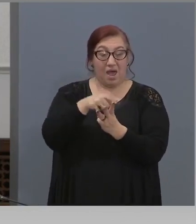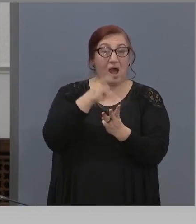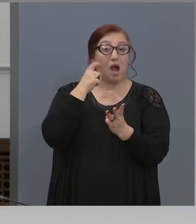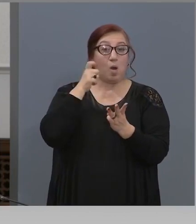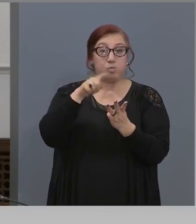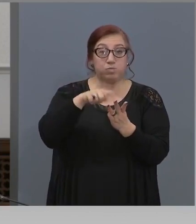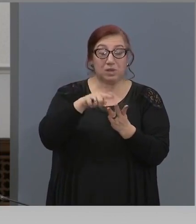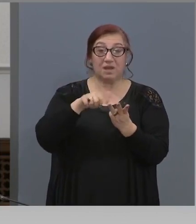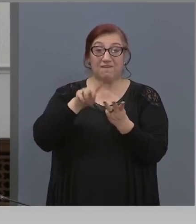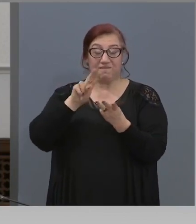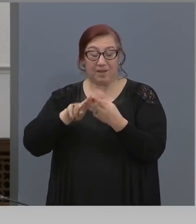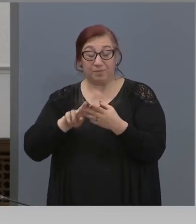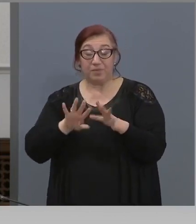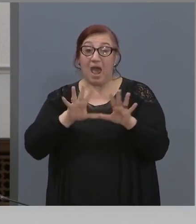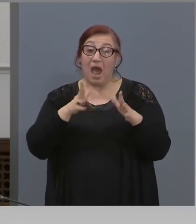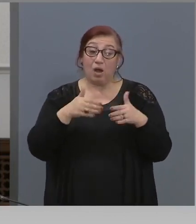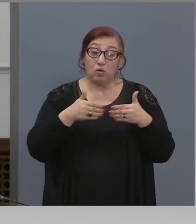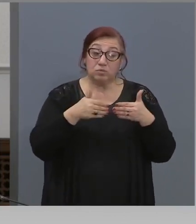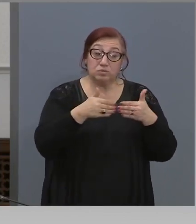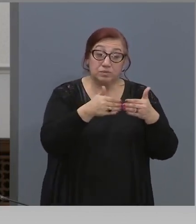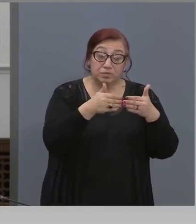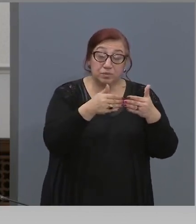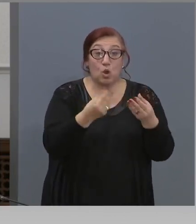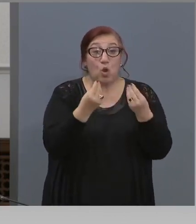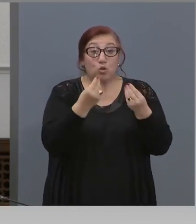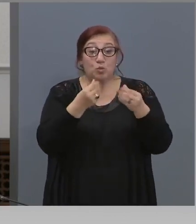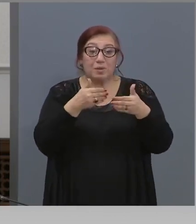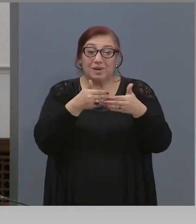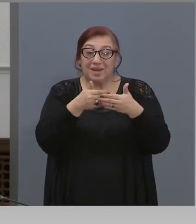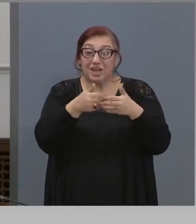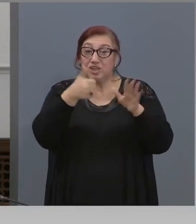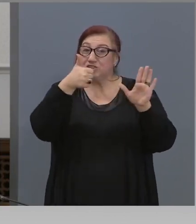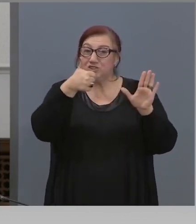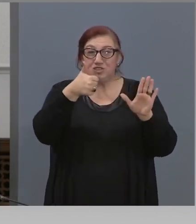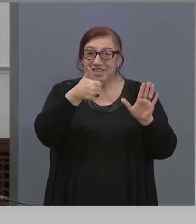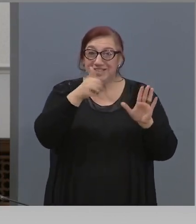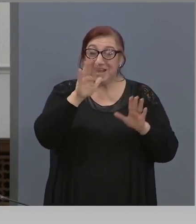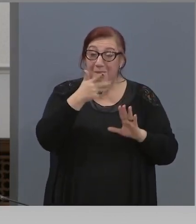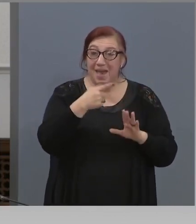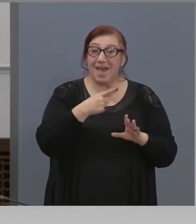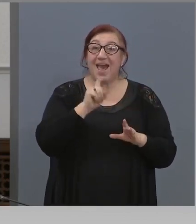Ако нещата са добри тогава, толкова ни се иска да е така. Вариант А.